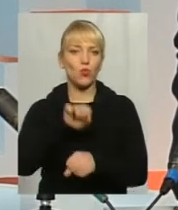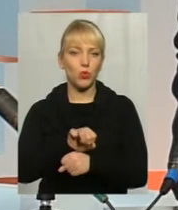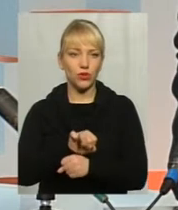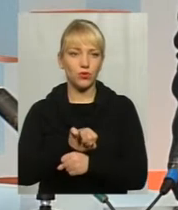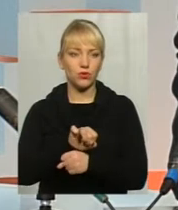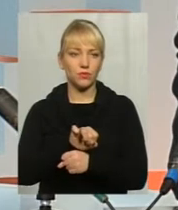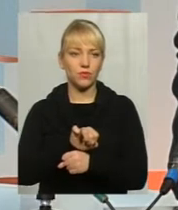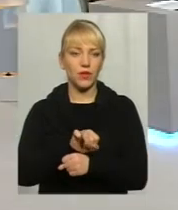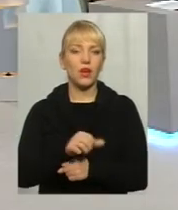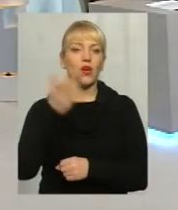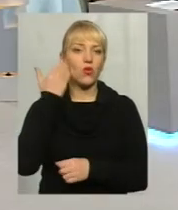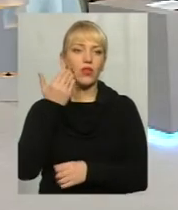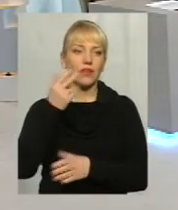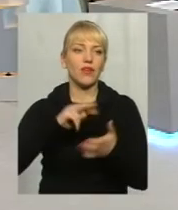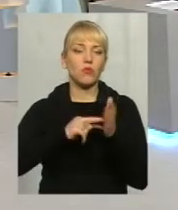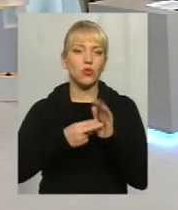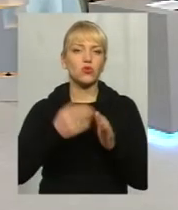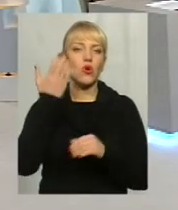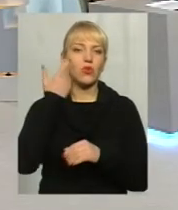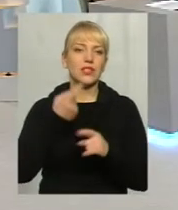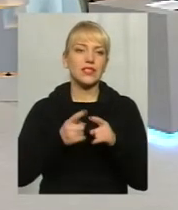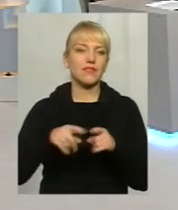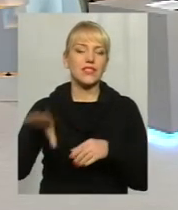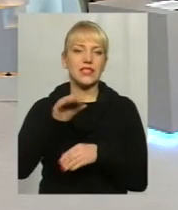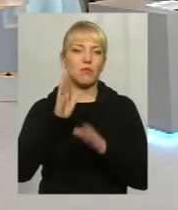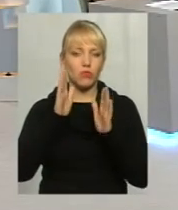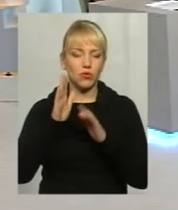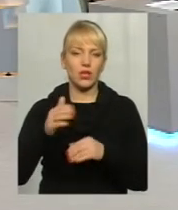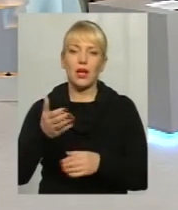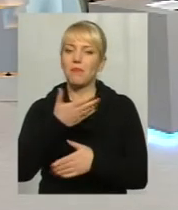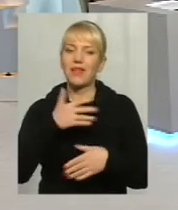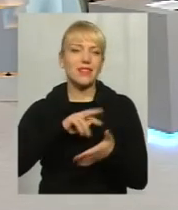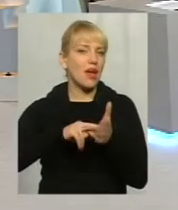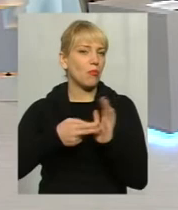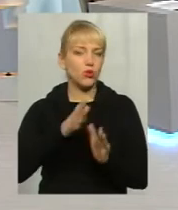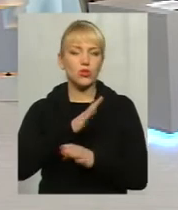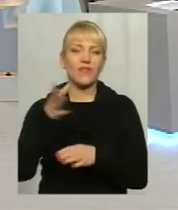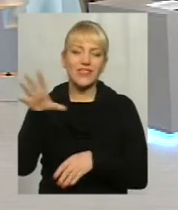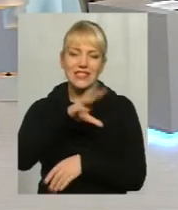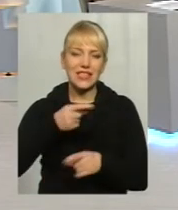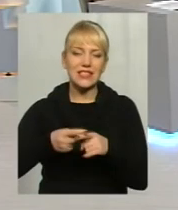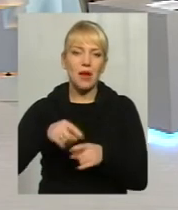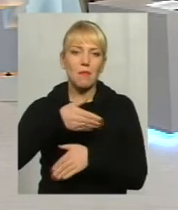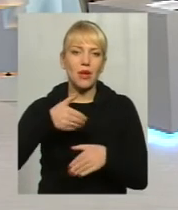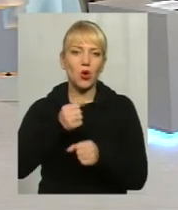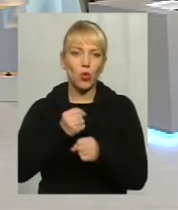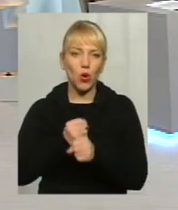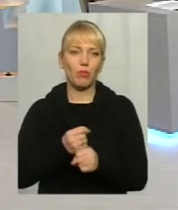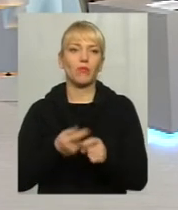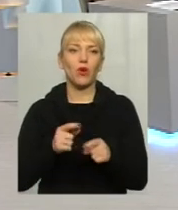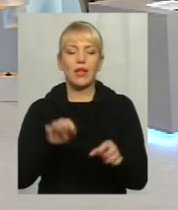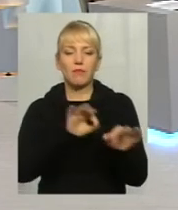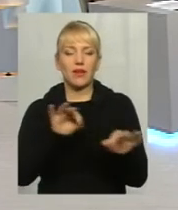Коли ви прогнозуєте, що це все станеться? Ми не прогнозуємо, ми це робимо. До кінця місяця перевізники мають